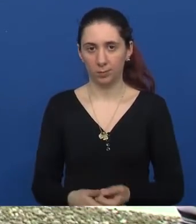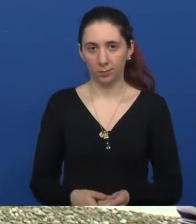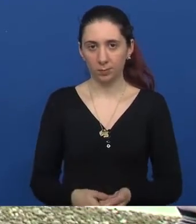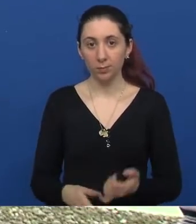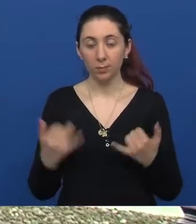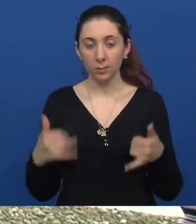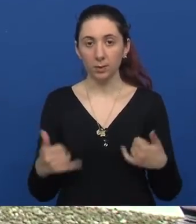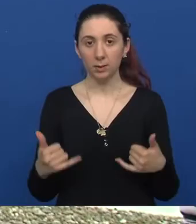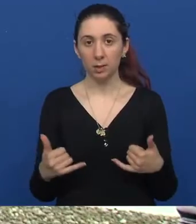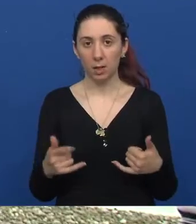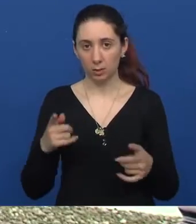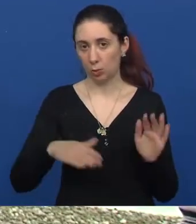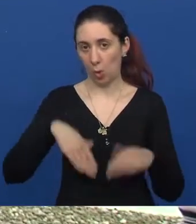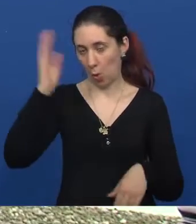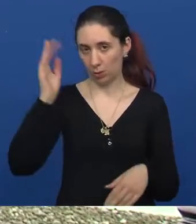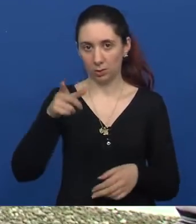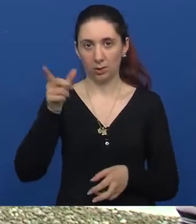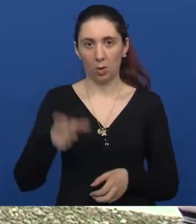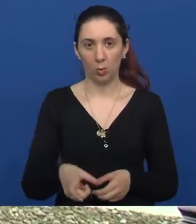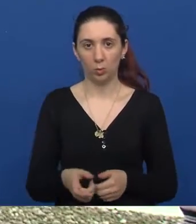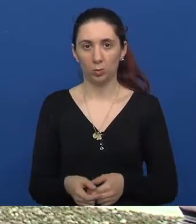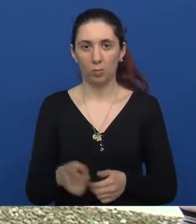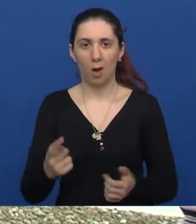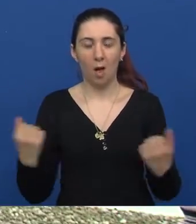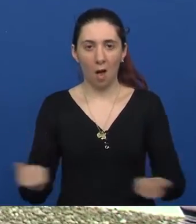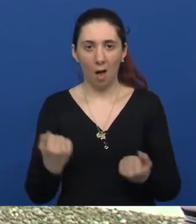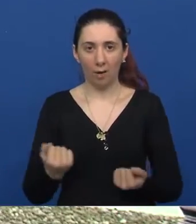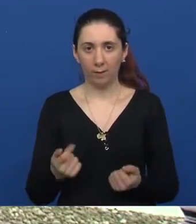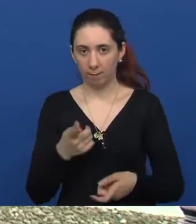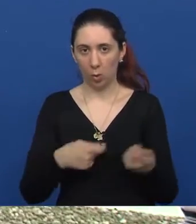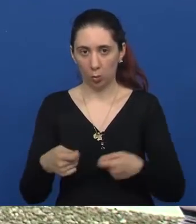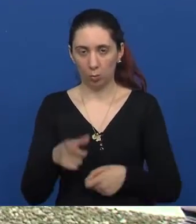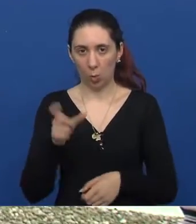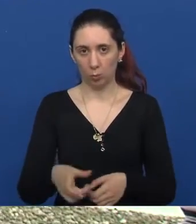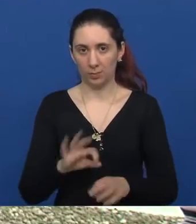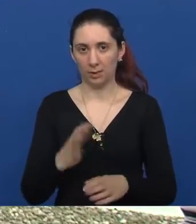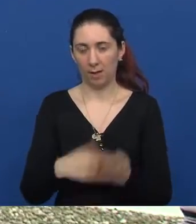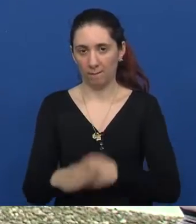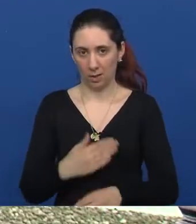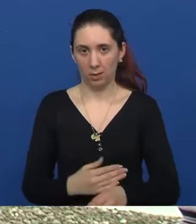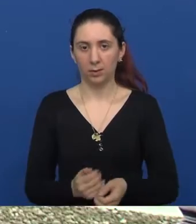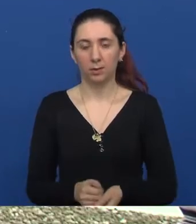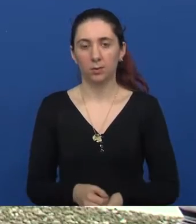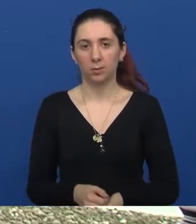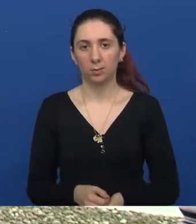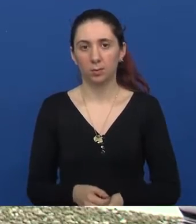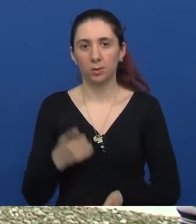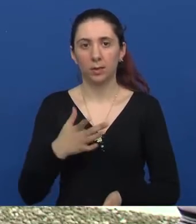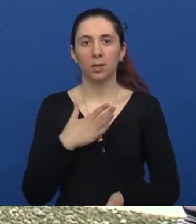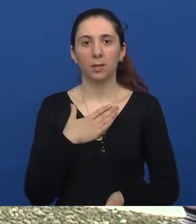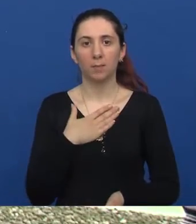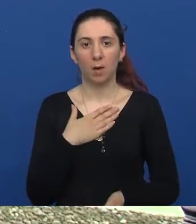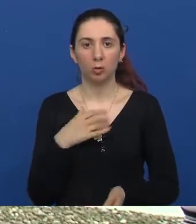Danas, evo, si odrasla osoba, aktivna si i udruzi osoba sa invaliditetom, imaš